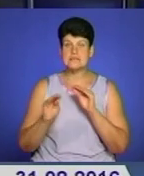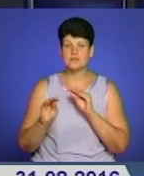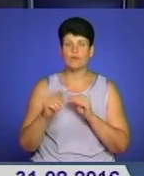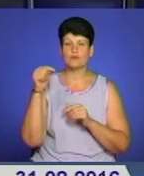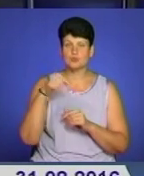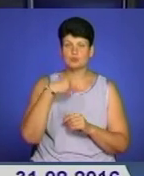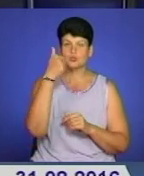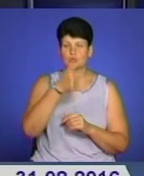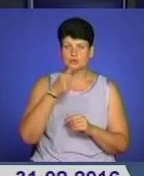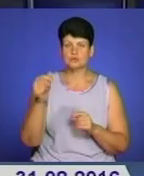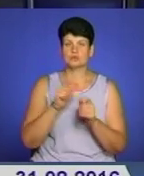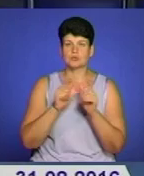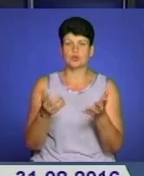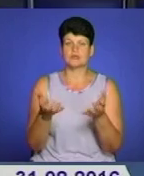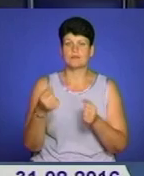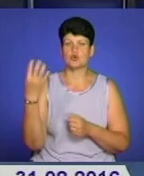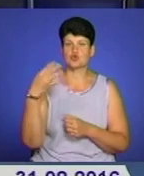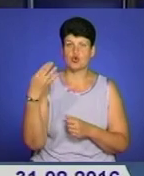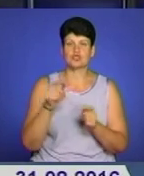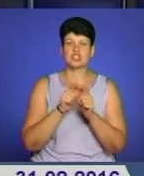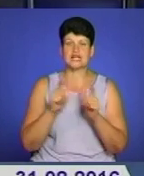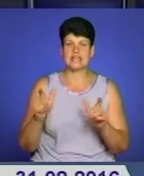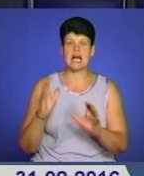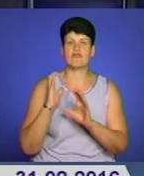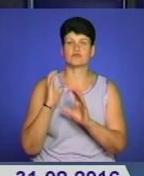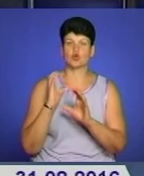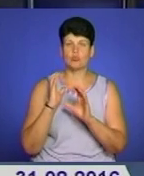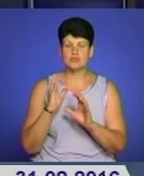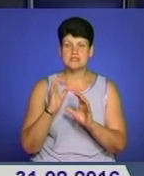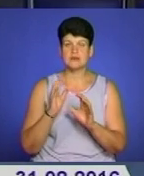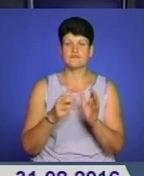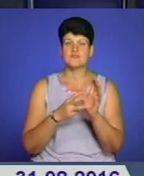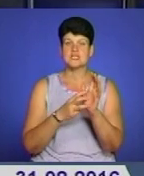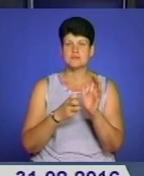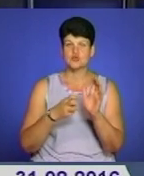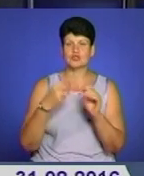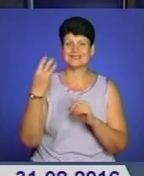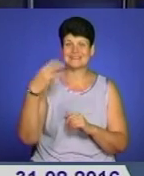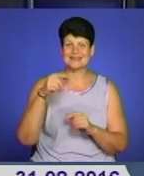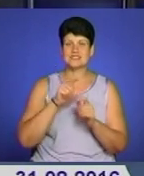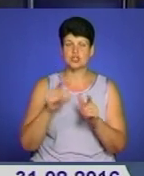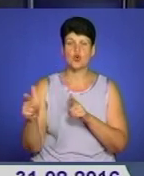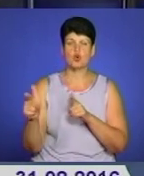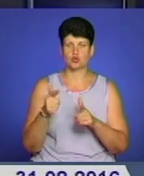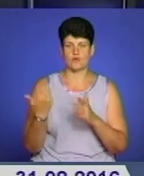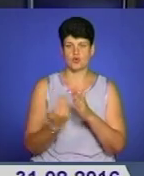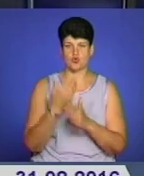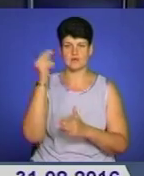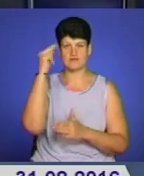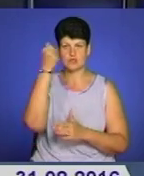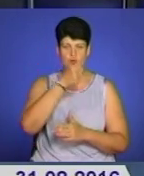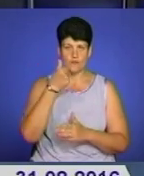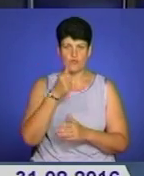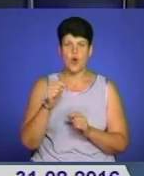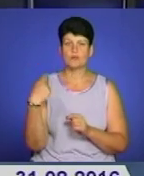заклади мають отримати 40 шкільних автобусів. 830 шкіл готові до нового навчального року. В обласному управлінні